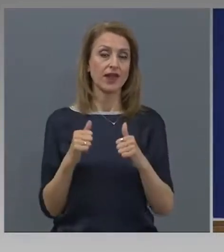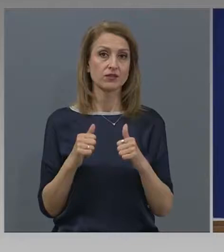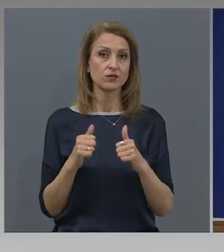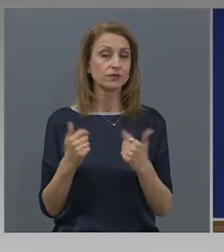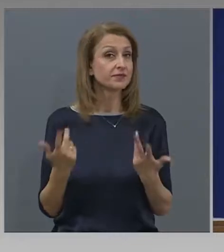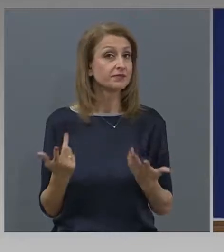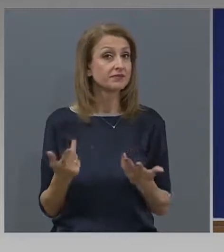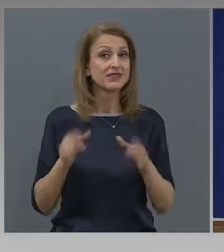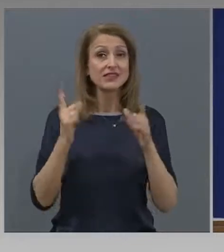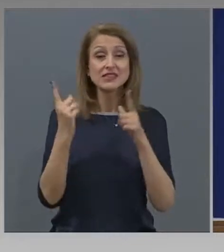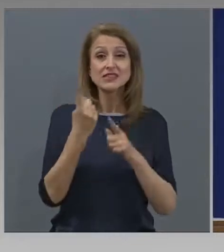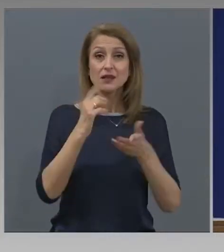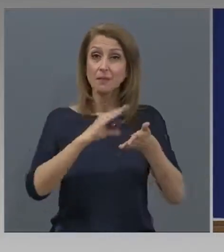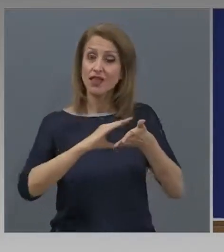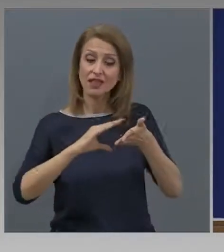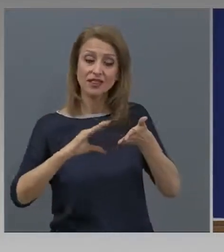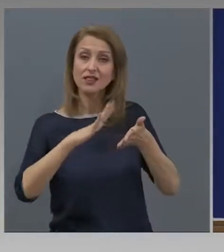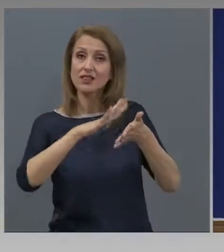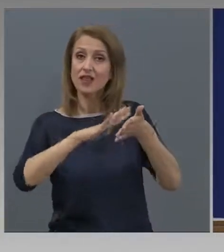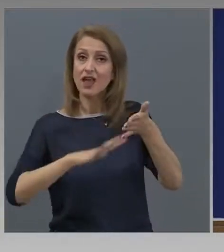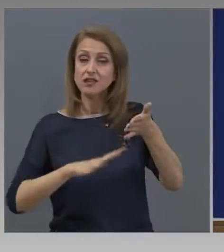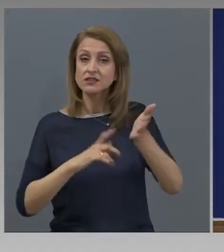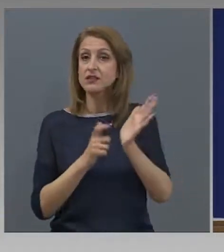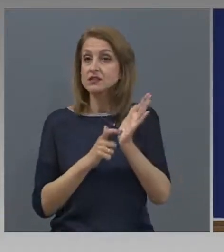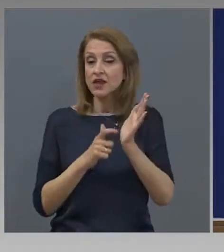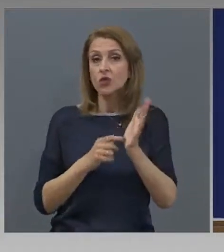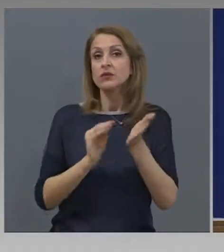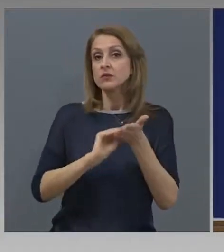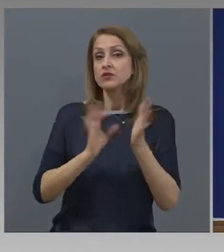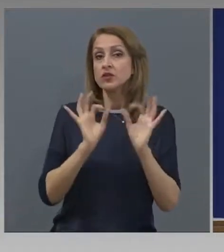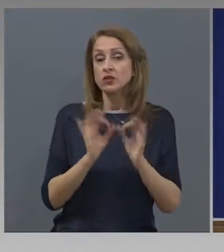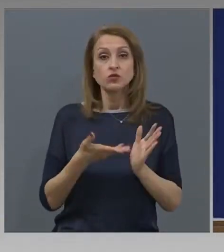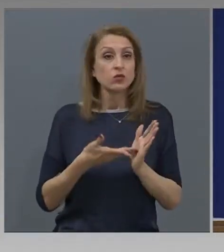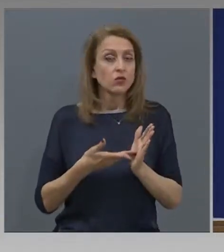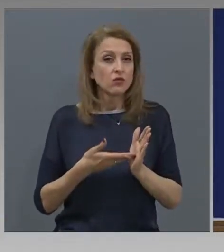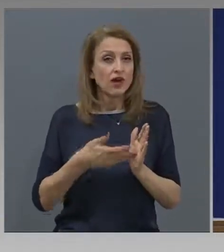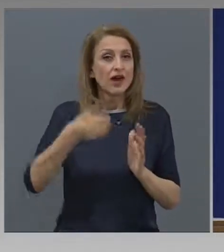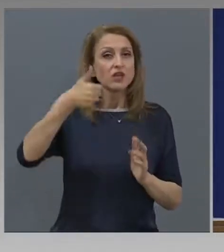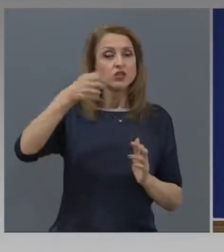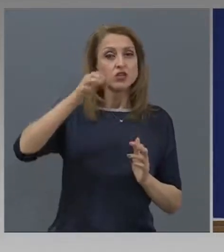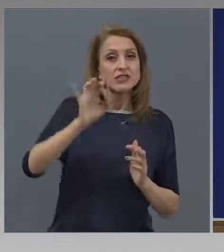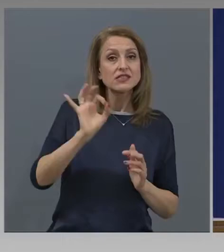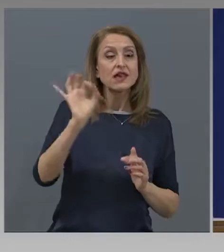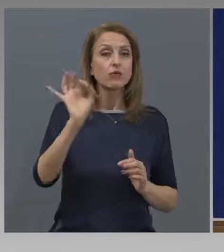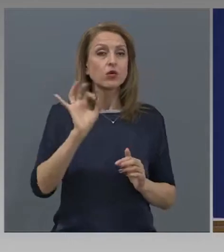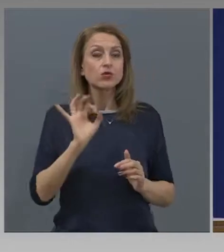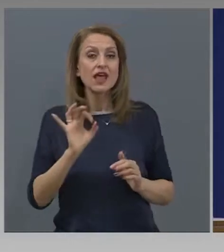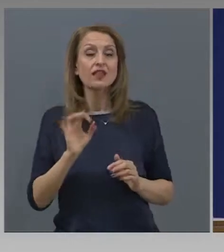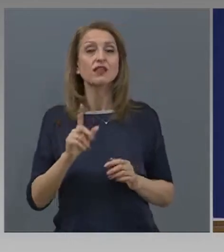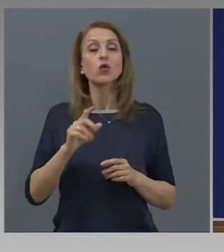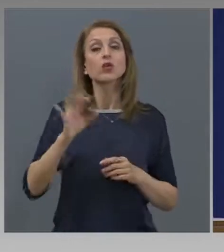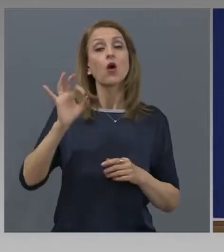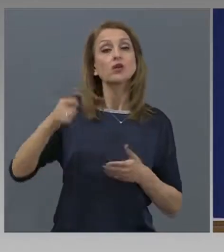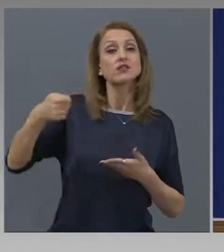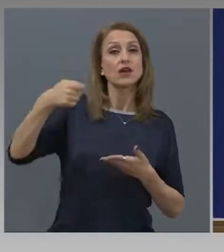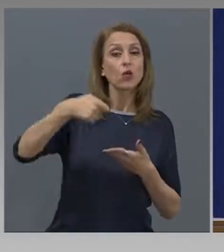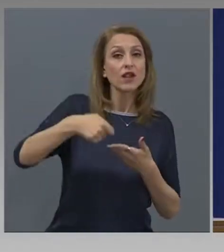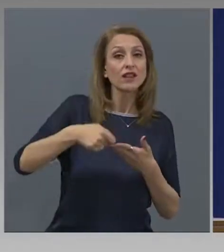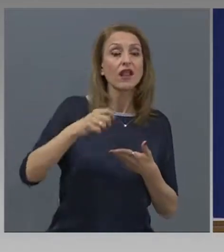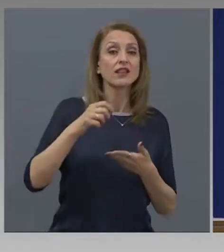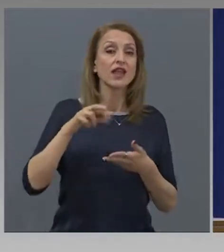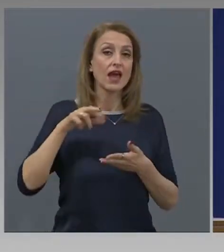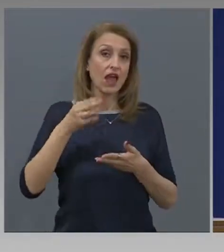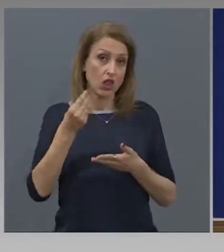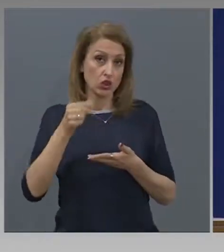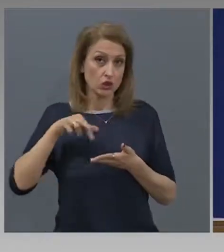Самият текст на закона гласи отново това 60% от осигурителния доход и дължимите осигуровки за това,